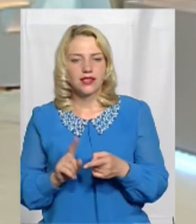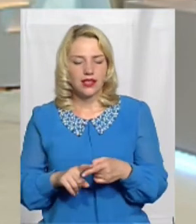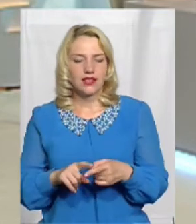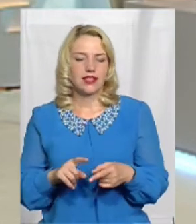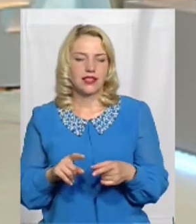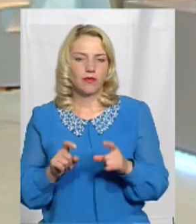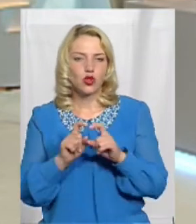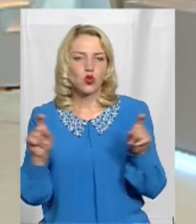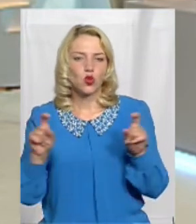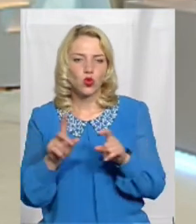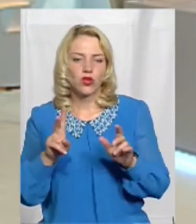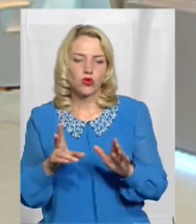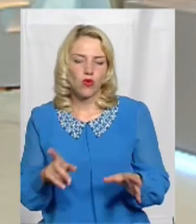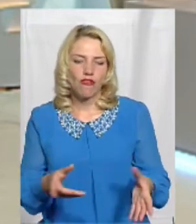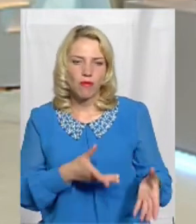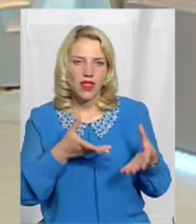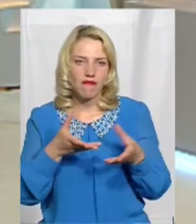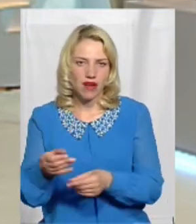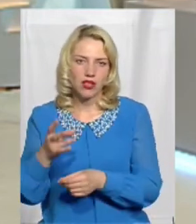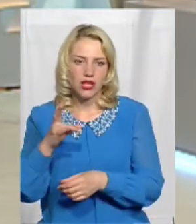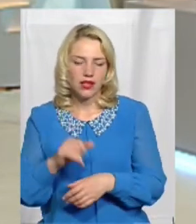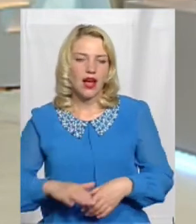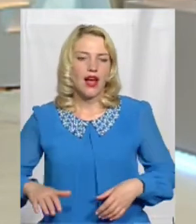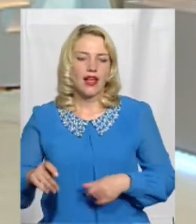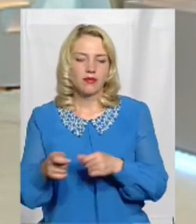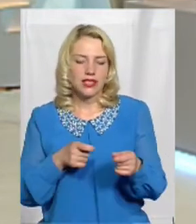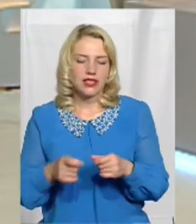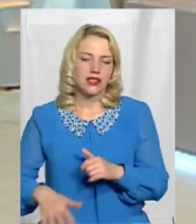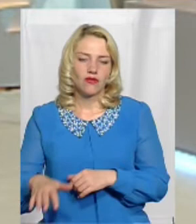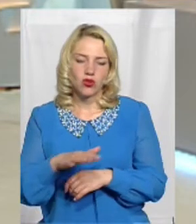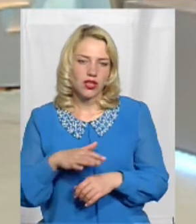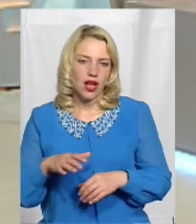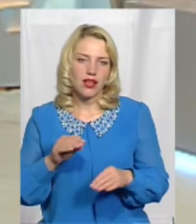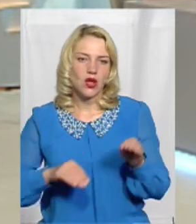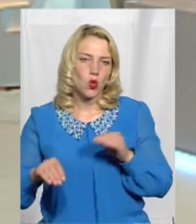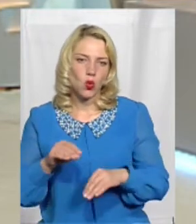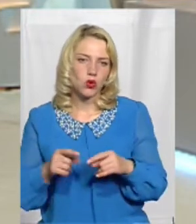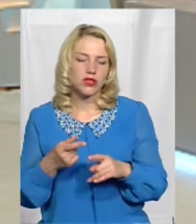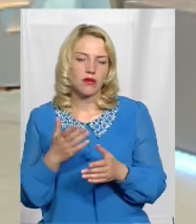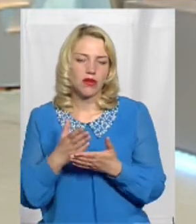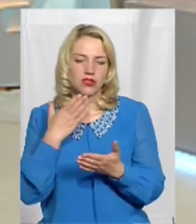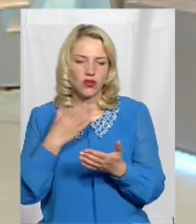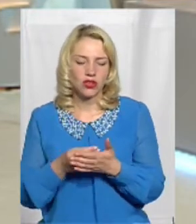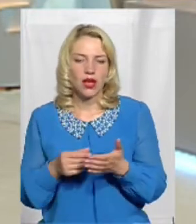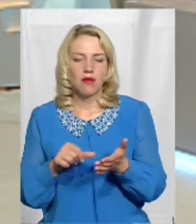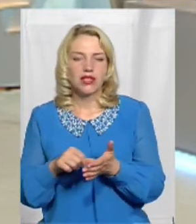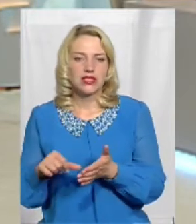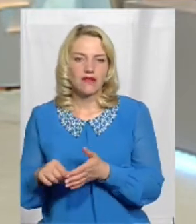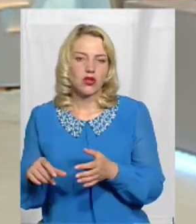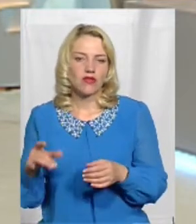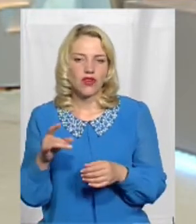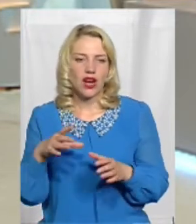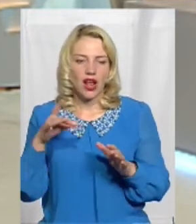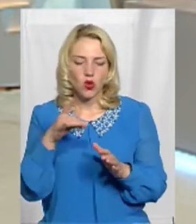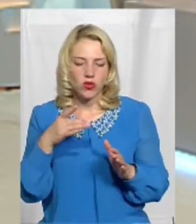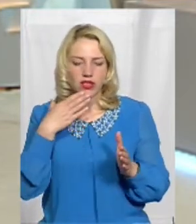впливають на адміністративно-територіальний устрій І вони мають свої представництва в районах області,